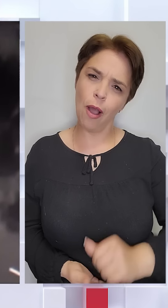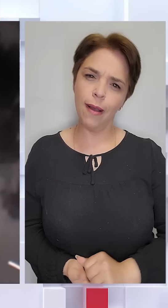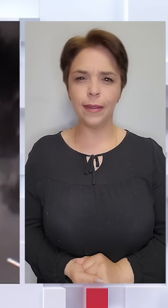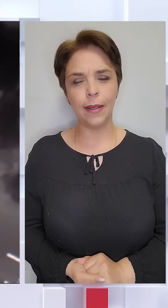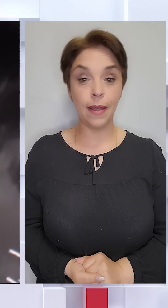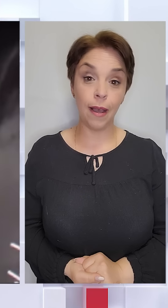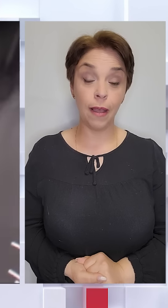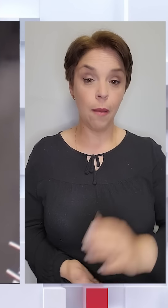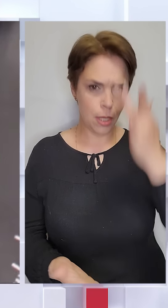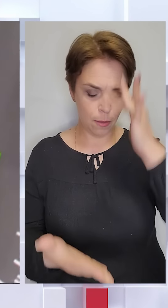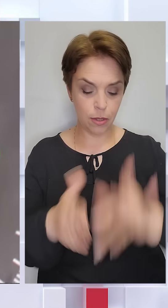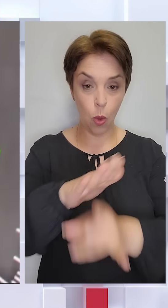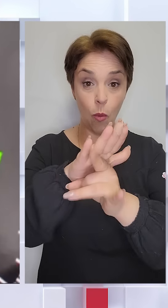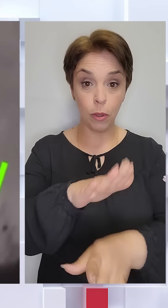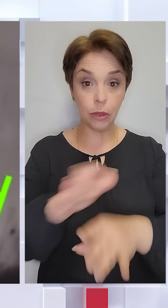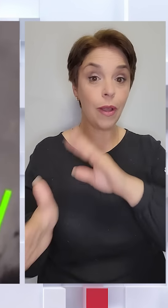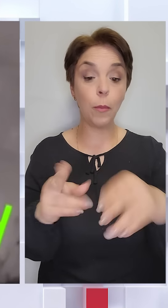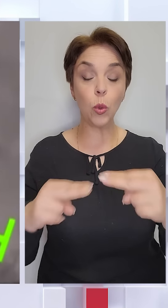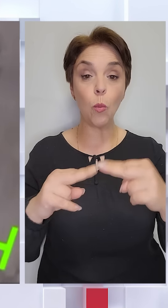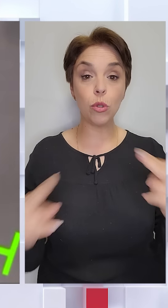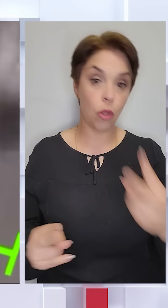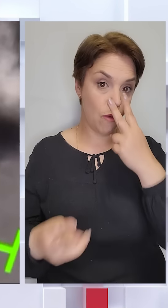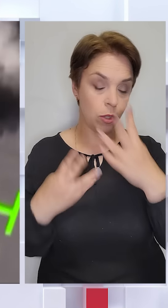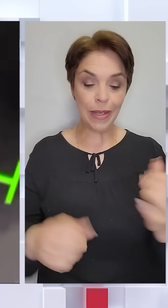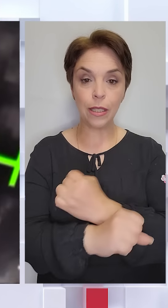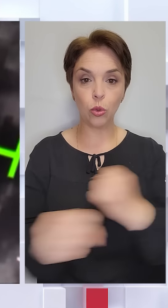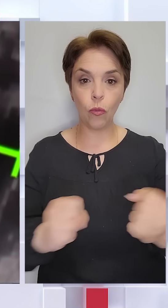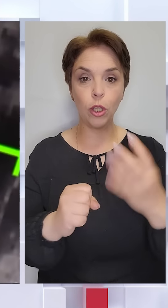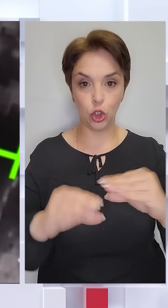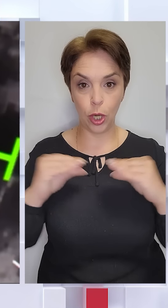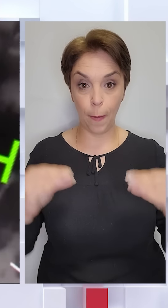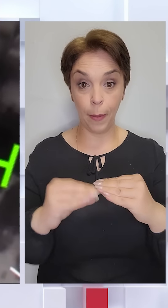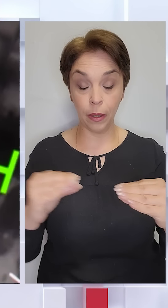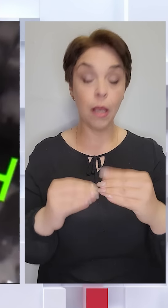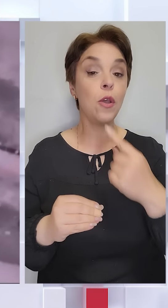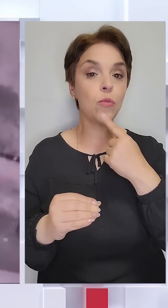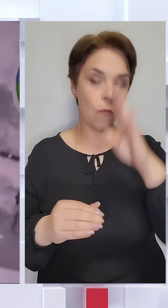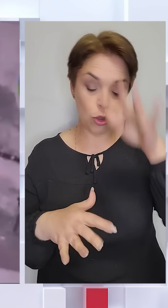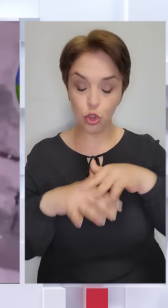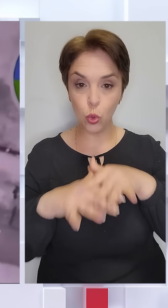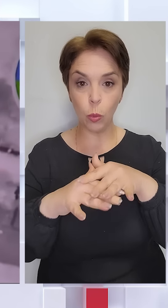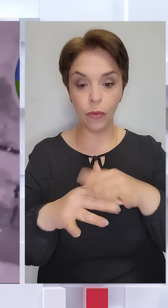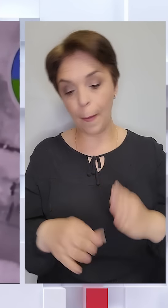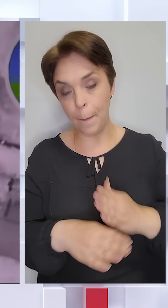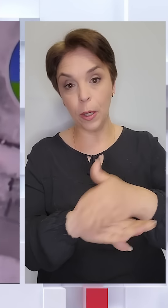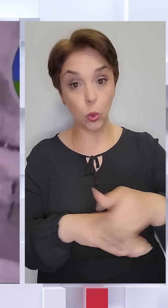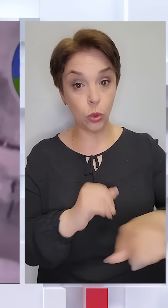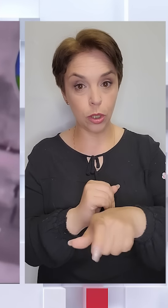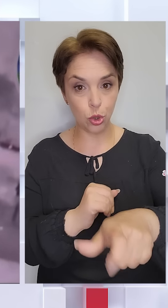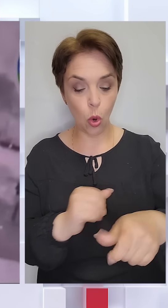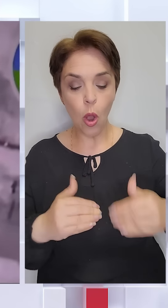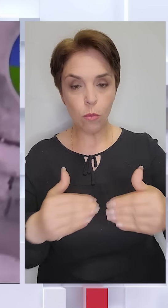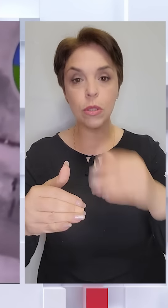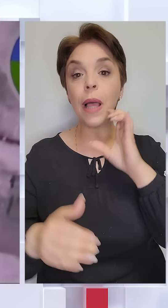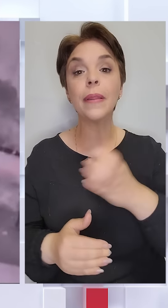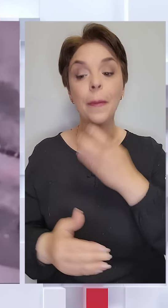Після прицільного бомбардування під мостом, вочевидь, здетонували ще й міни. Спробу ворожих штурмовиків перетнути річку і просунутися на